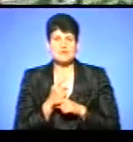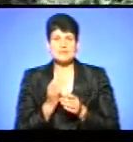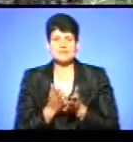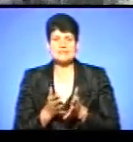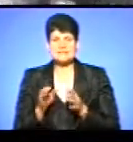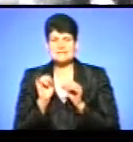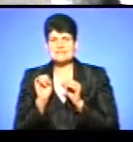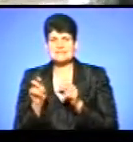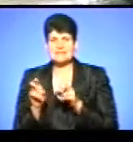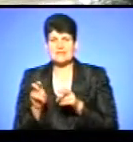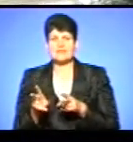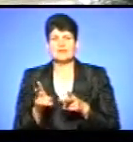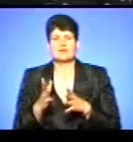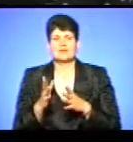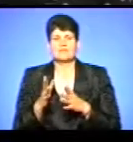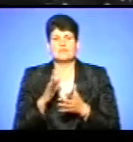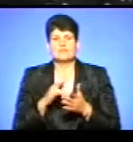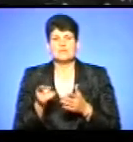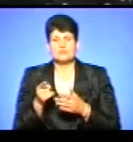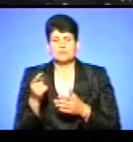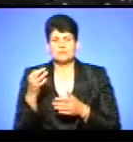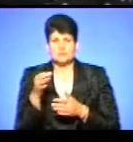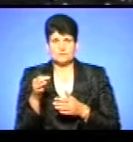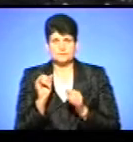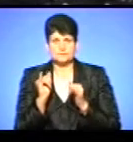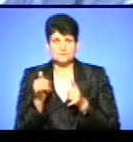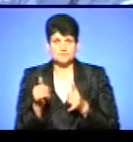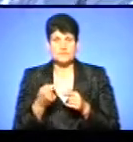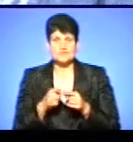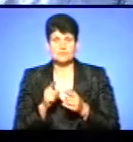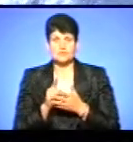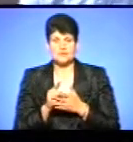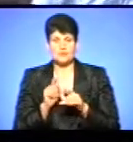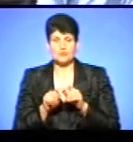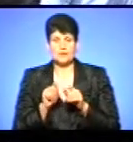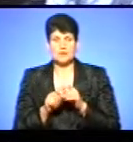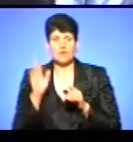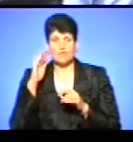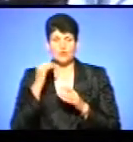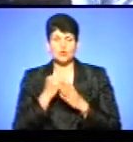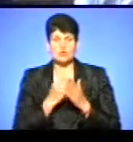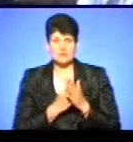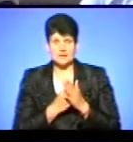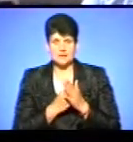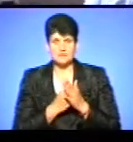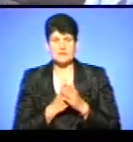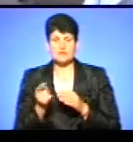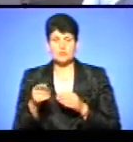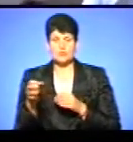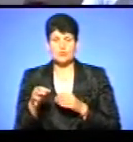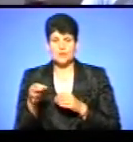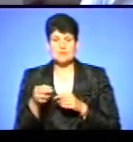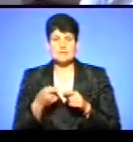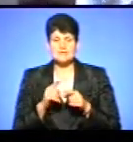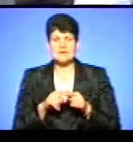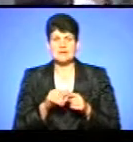стікають у тернопільський став. За цими слідкувати водоканал. В нас географічно так склалося, що Тернопільське озеро є найнижча